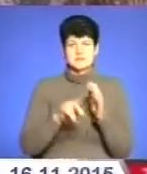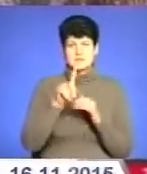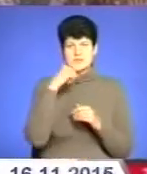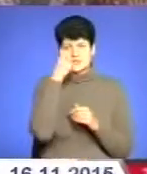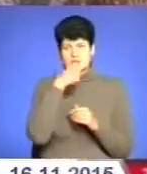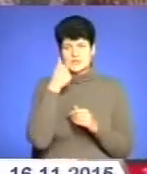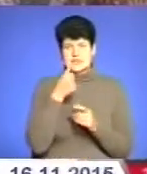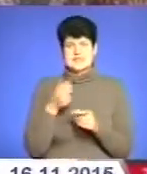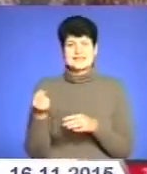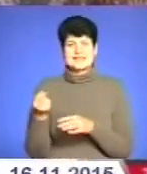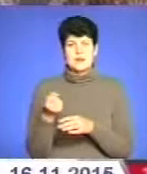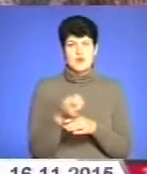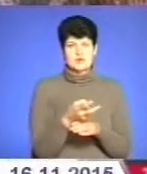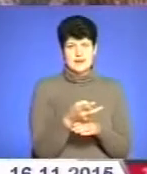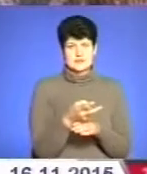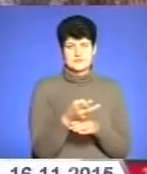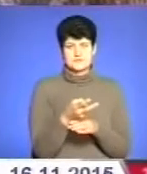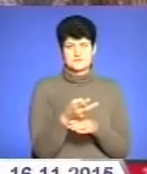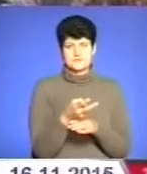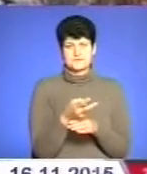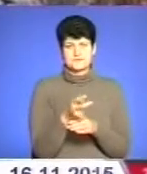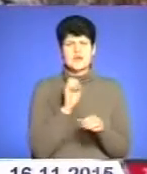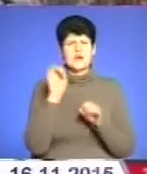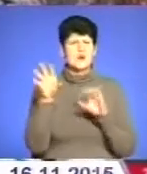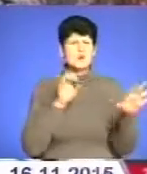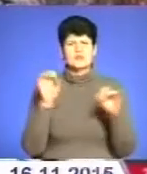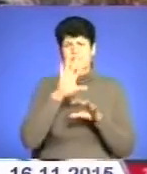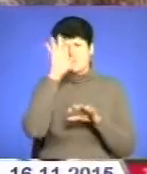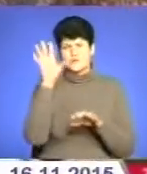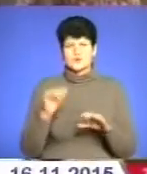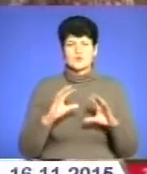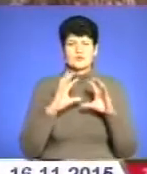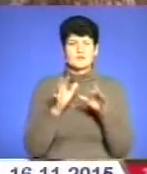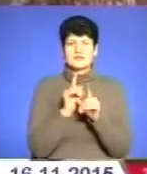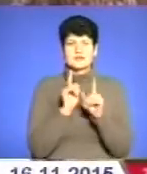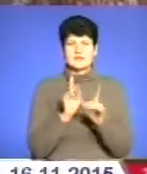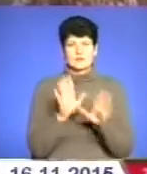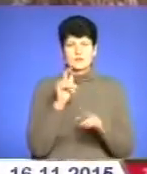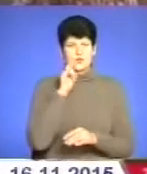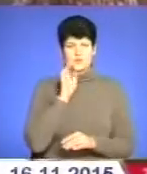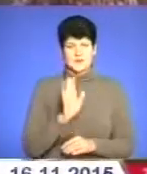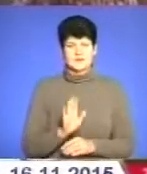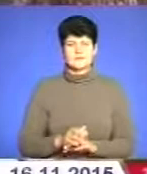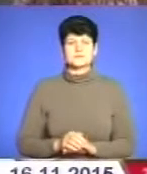депортації. Розкидані ми по всьому світу, не тільки по цілій Україні.